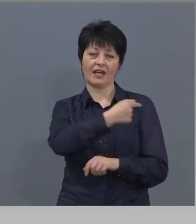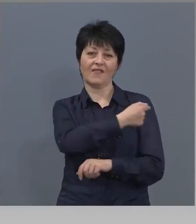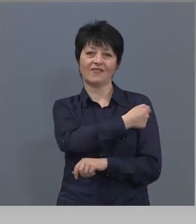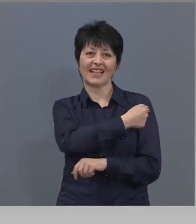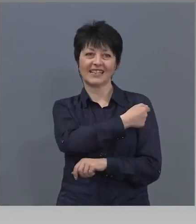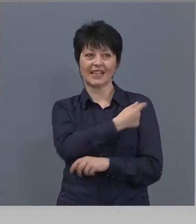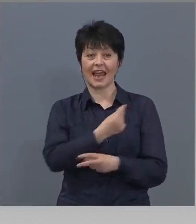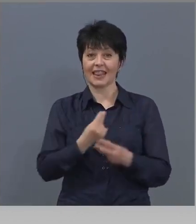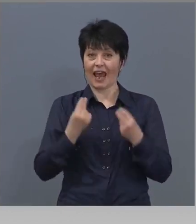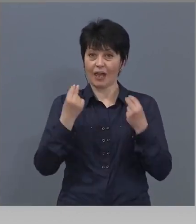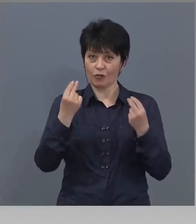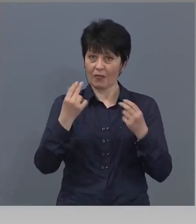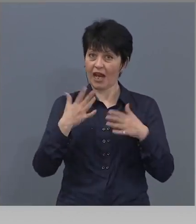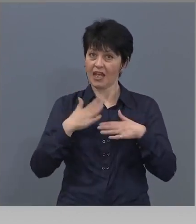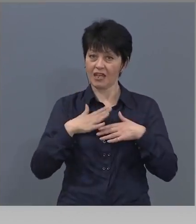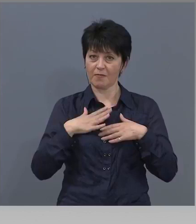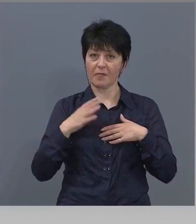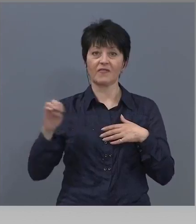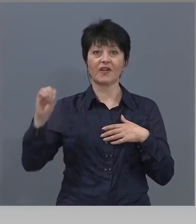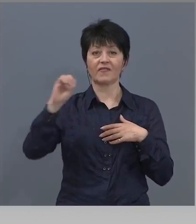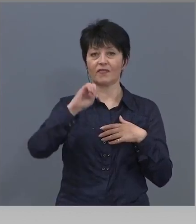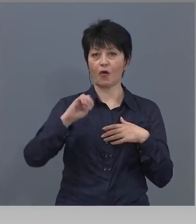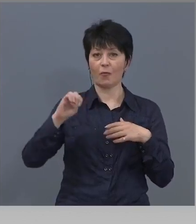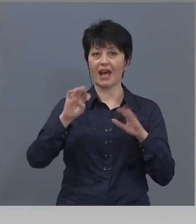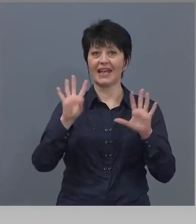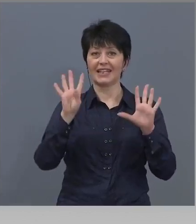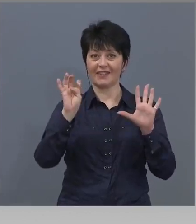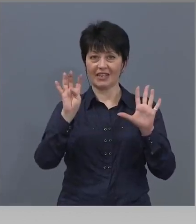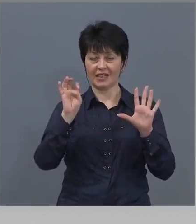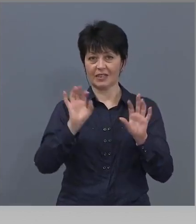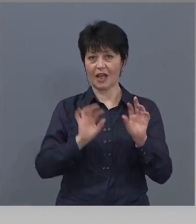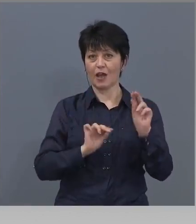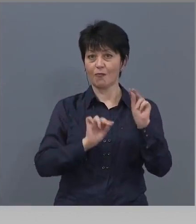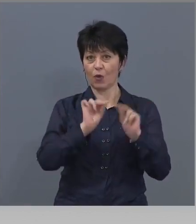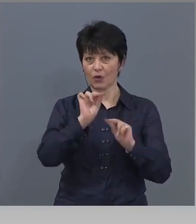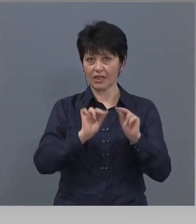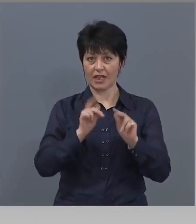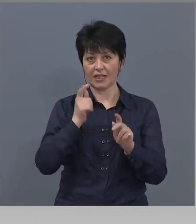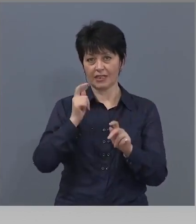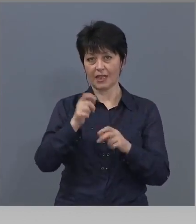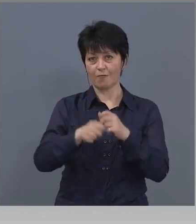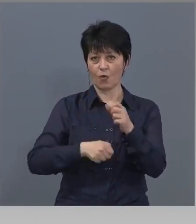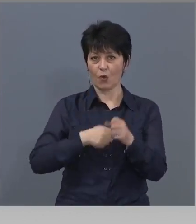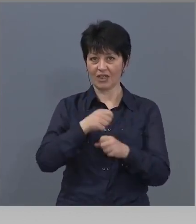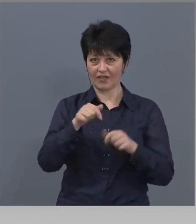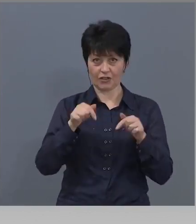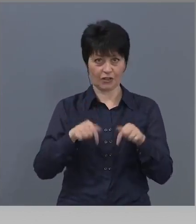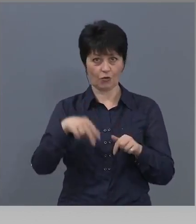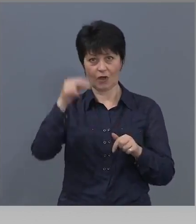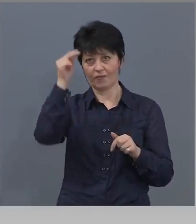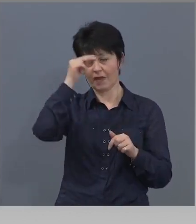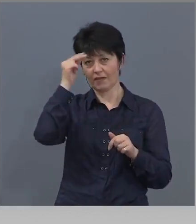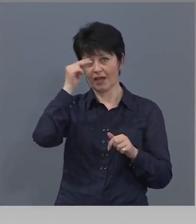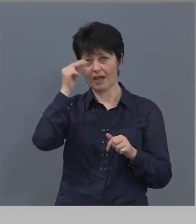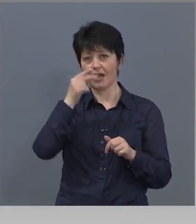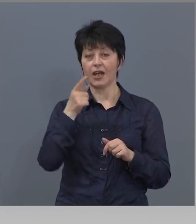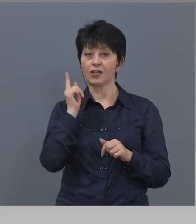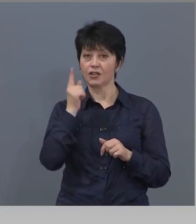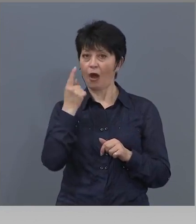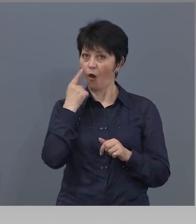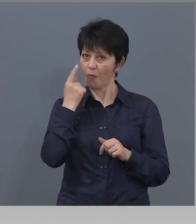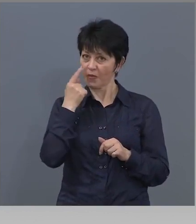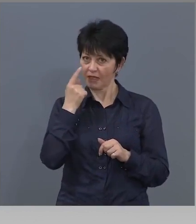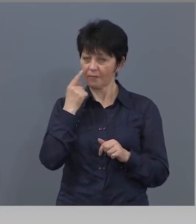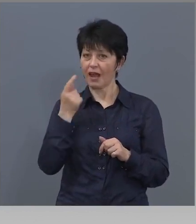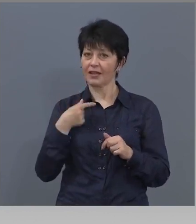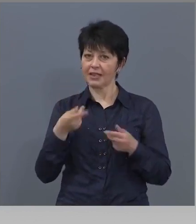добърколоза, БЦЖ-то. 90% се произвежда във България от нея. Се опитаме в следващите месеци да си възстановиме